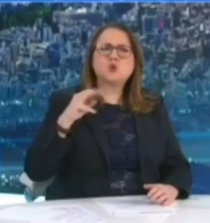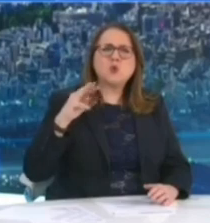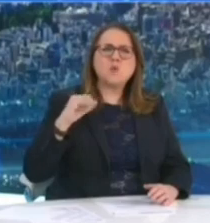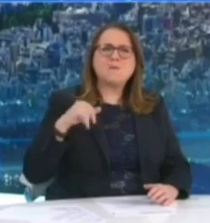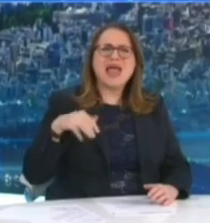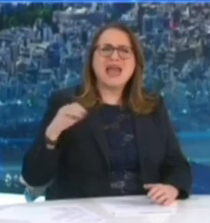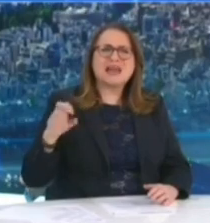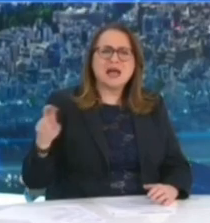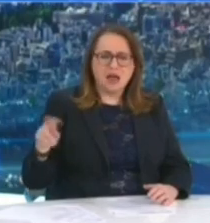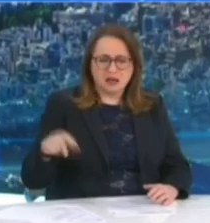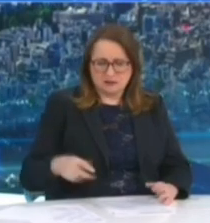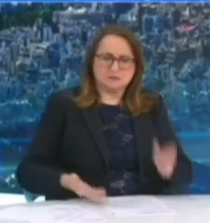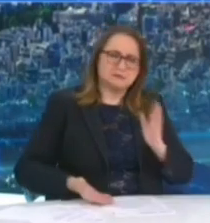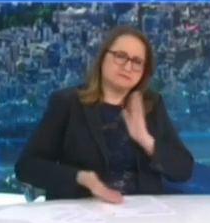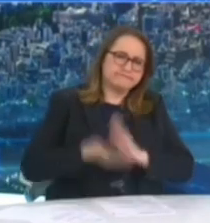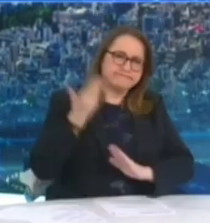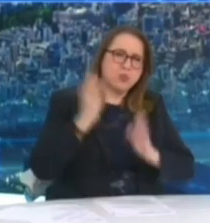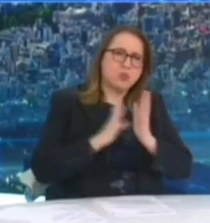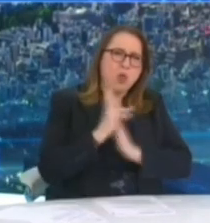όταν στις 5 Απριλίου είχε καταγραφεί μόνο ένα κρούσμα.